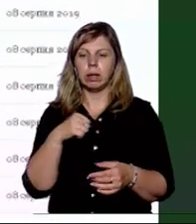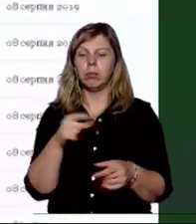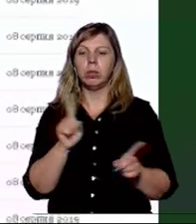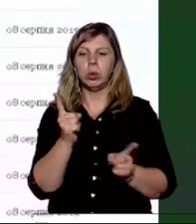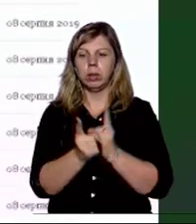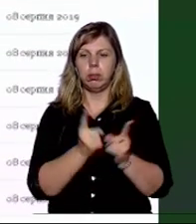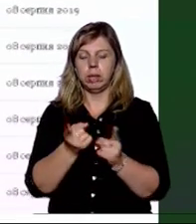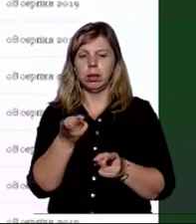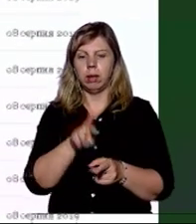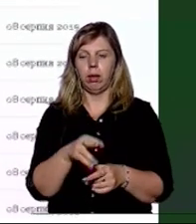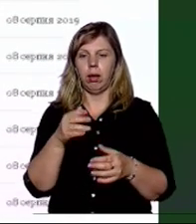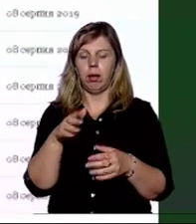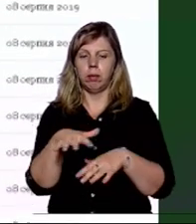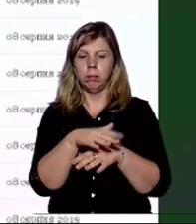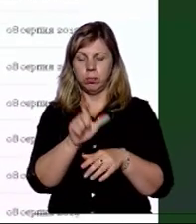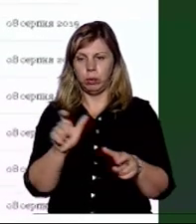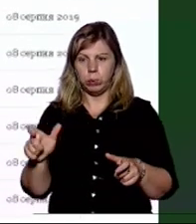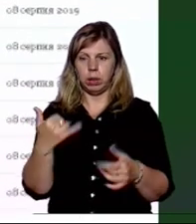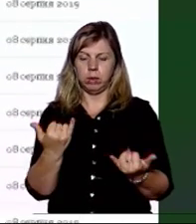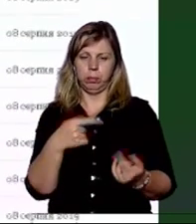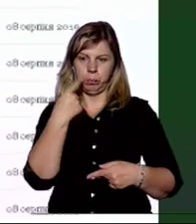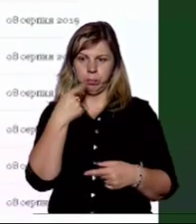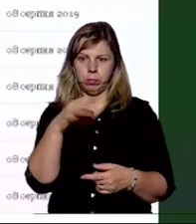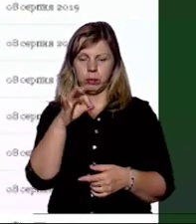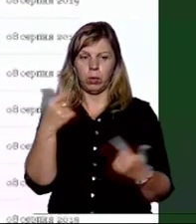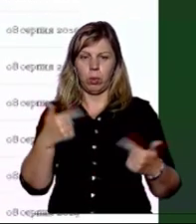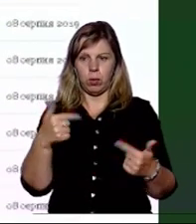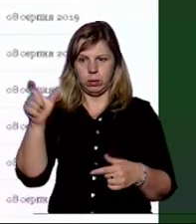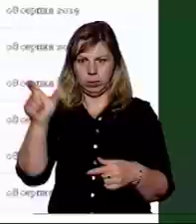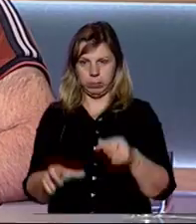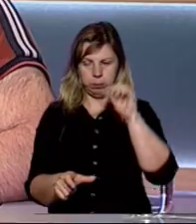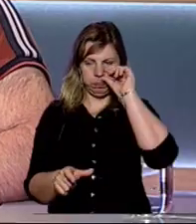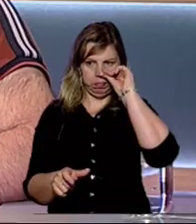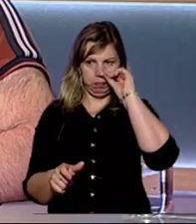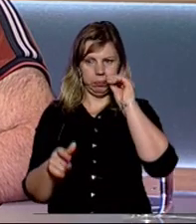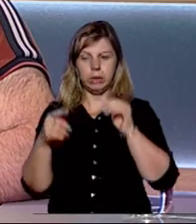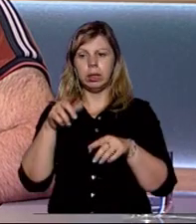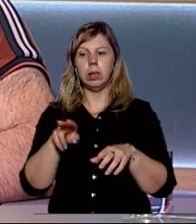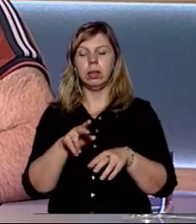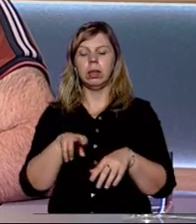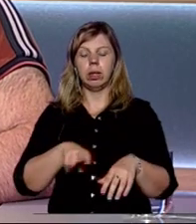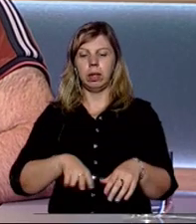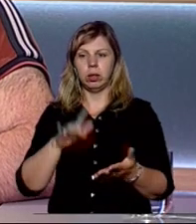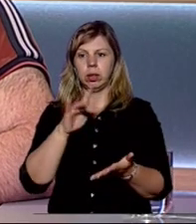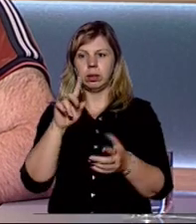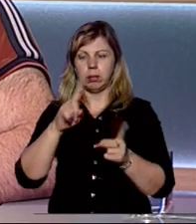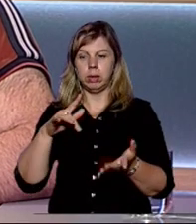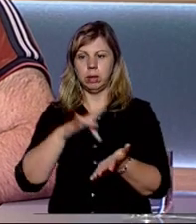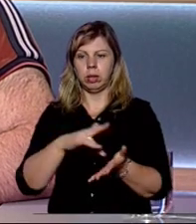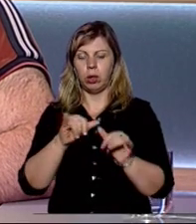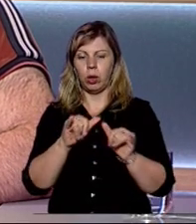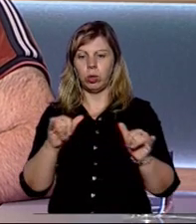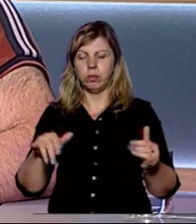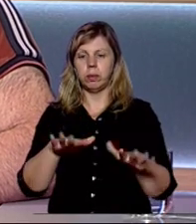що зміниться для мешканців, про все це говоримо і сьогоднішнім гостем. З директором Закарпатського центру розвитку регіонального